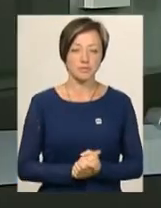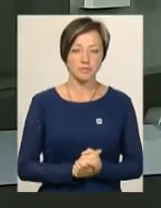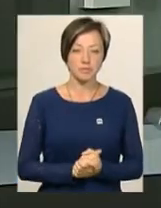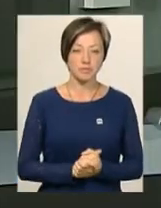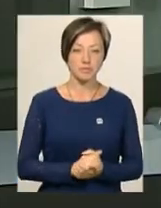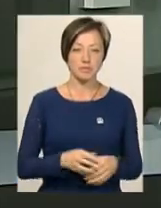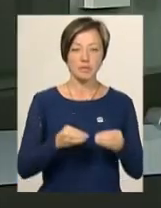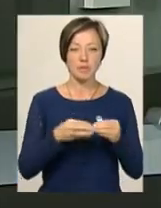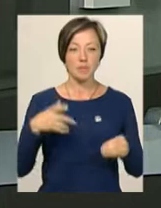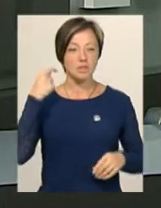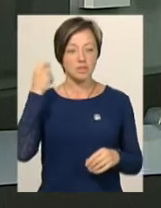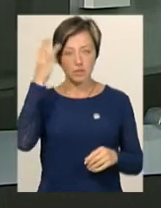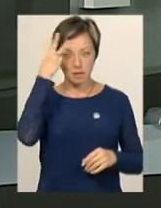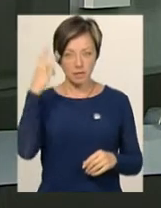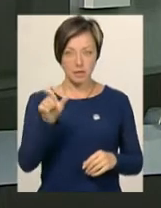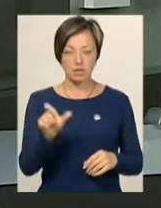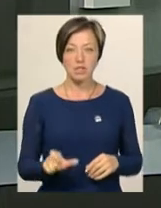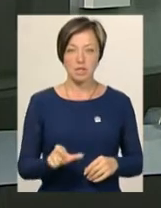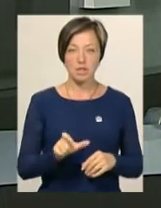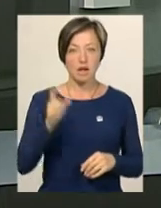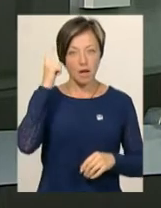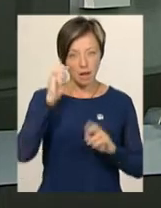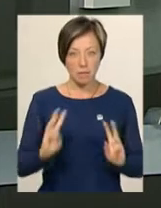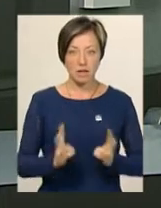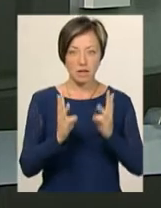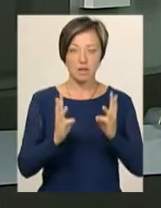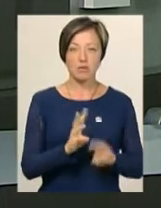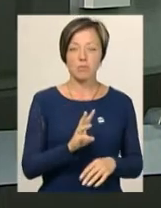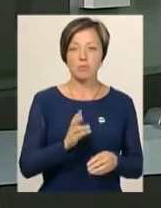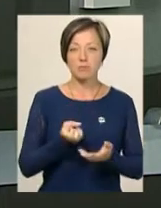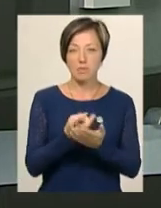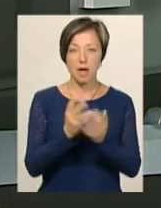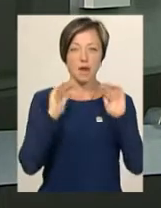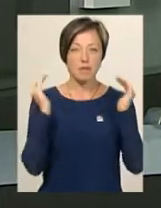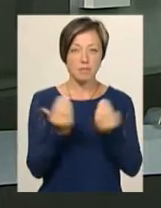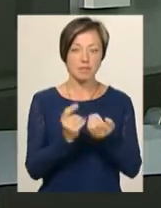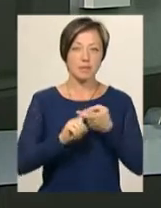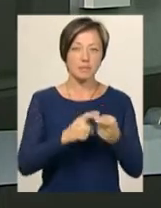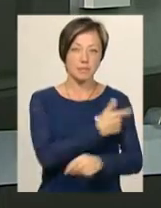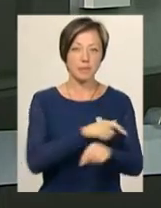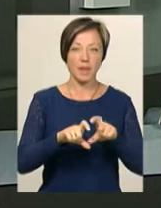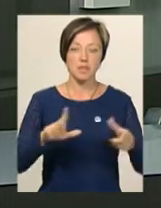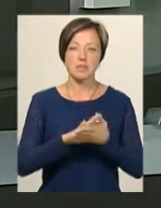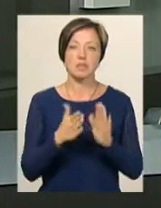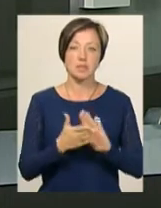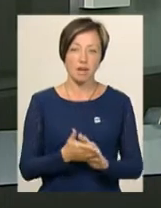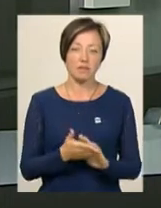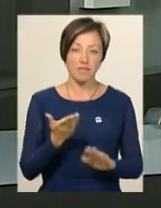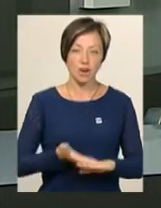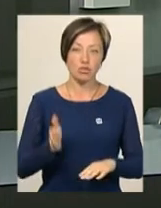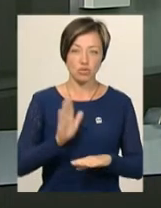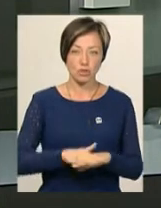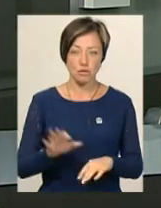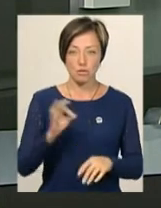15-річна хмельничанка з менінгітом перебуває в реанімації Хмельницької інфекційної лікарні. Її стан лікарі оцінюють як важкий.